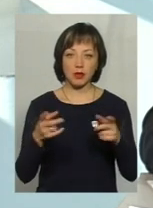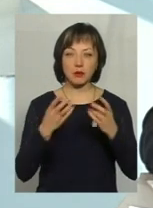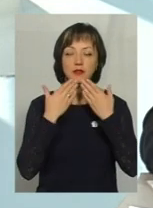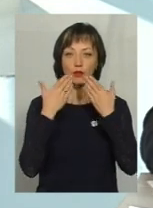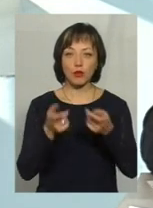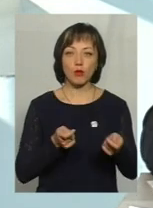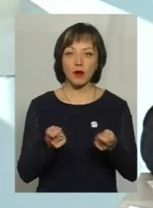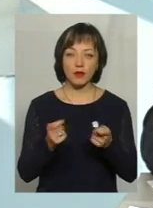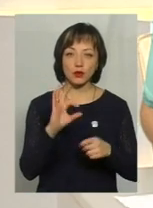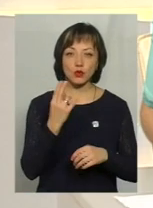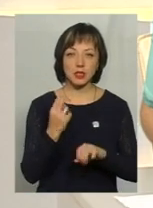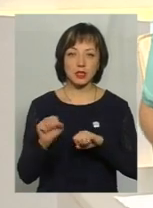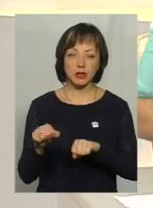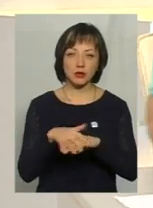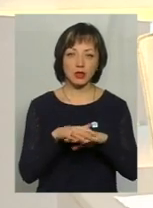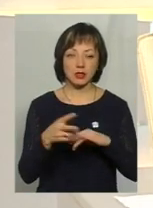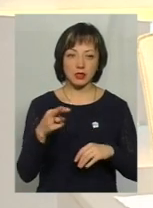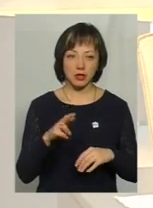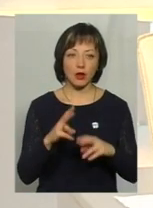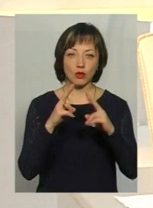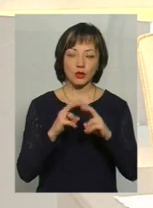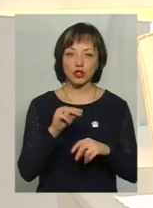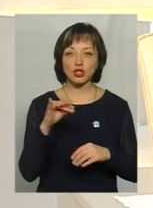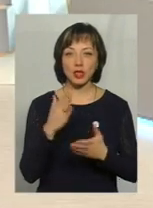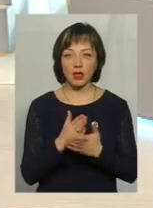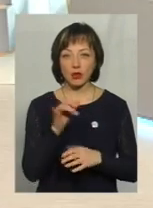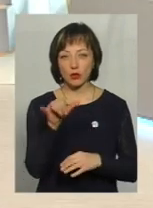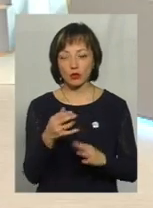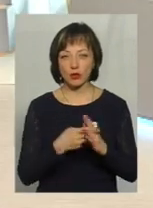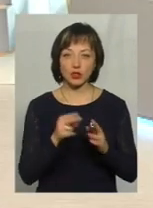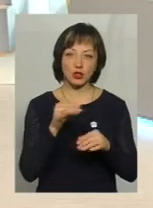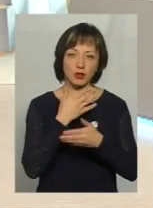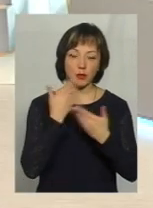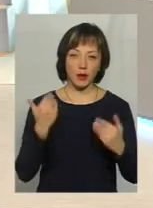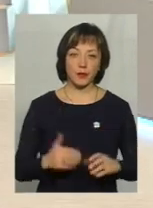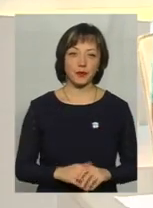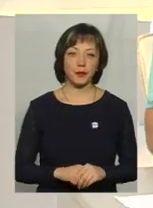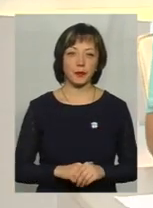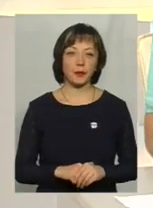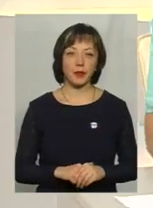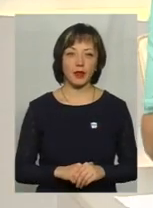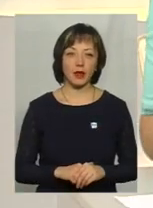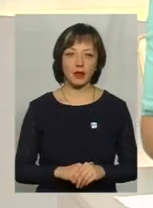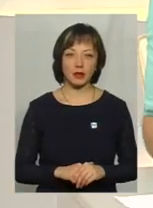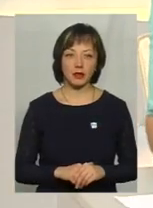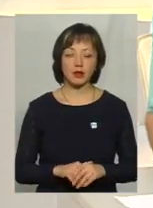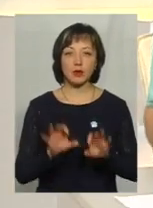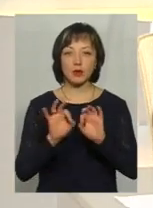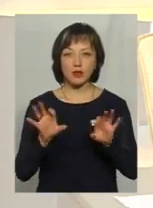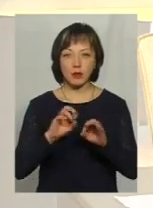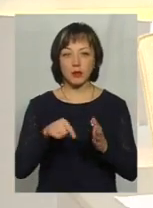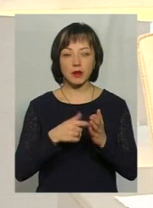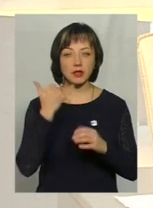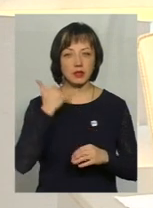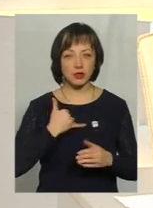звернутися в управління соціального захисту населення. І розібратися, чи є в нього субсидія, чи нема. Пані Євгеній, згодом я прошу вас прокоментувати щодо